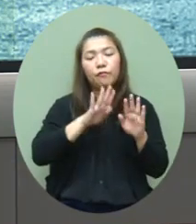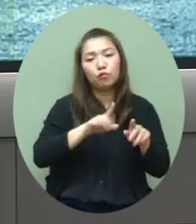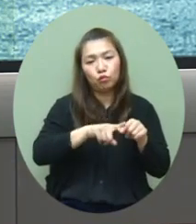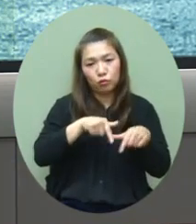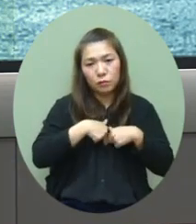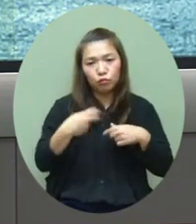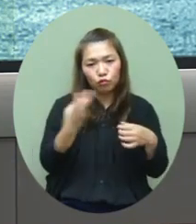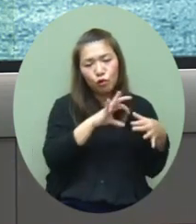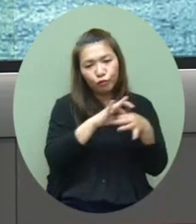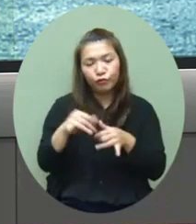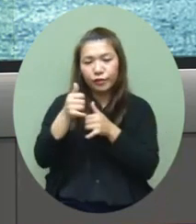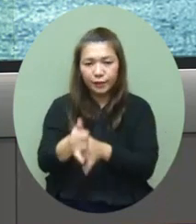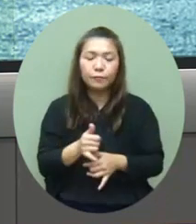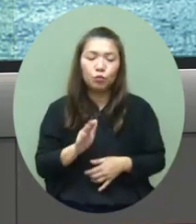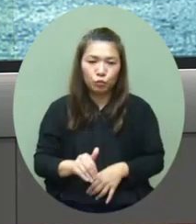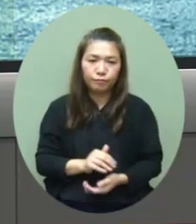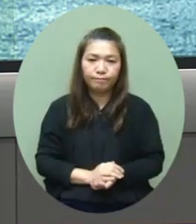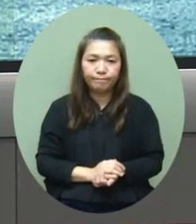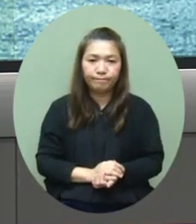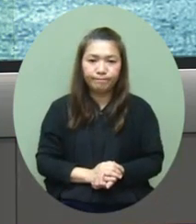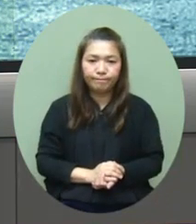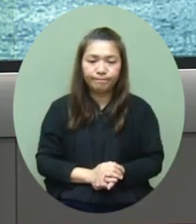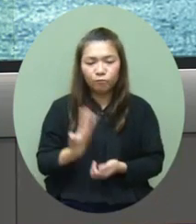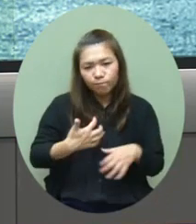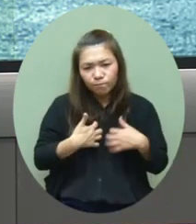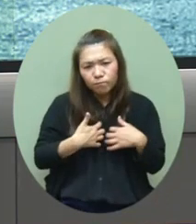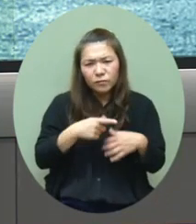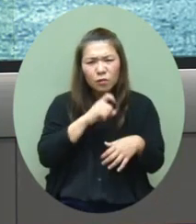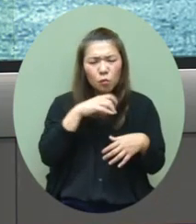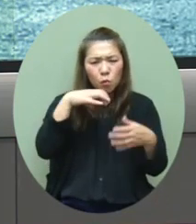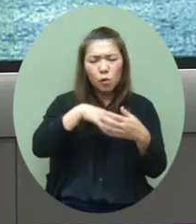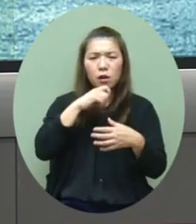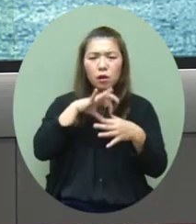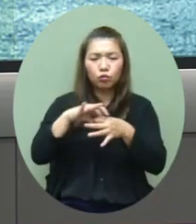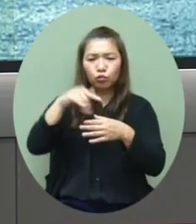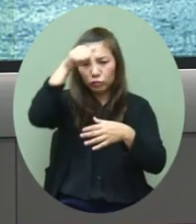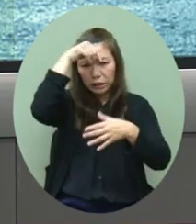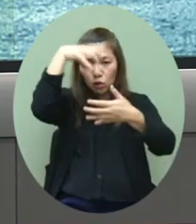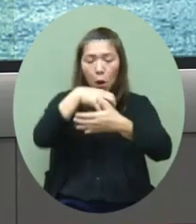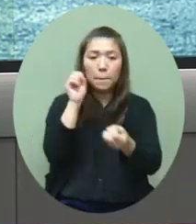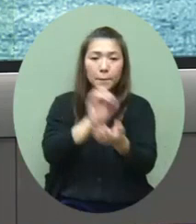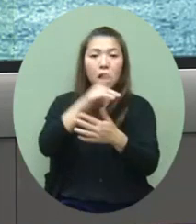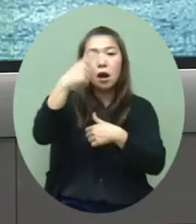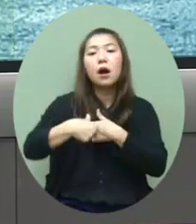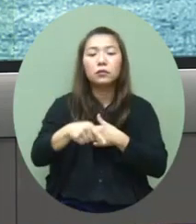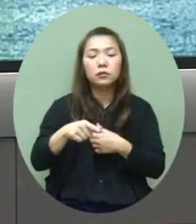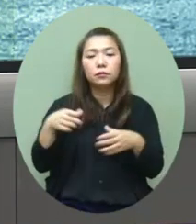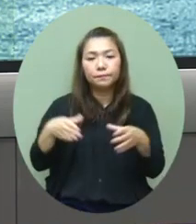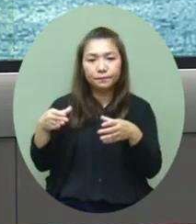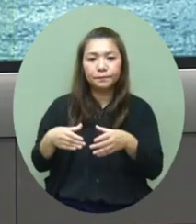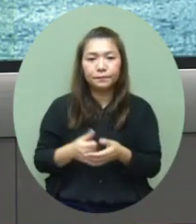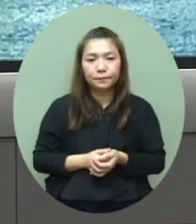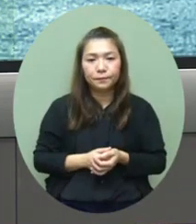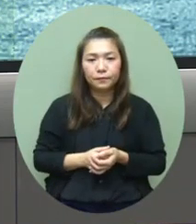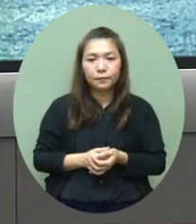护中心继续作出跟进的其实我们是很紧张这些在院内医院里面发生感染这些群组